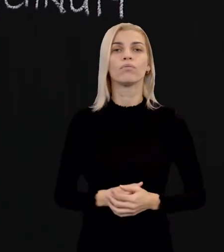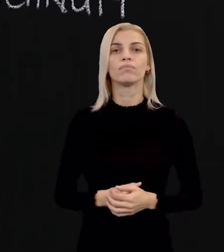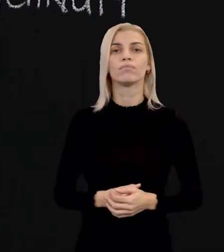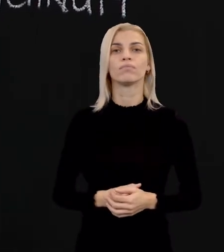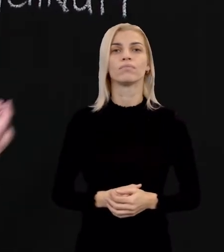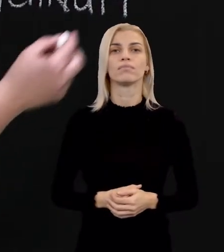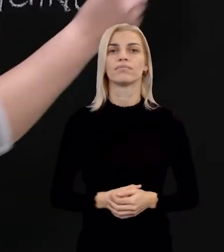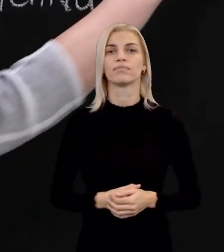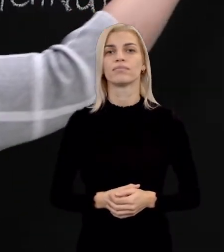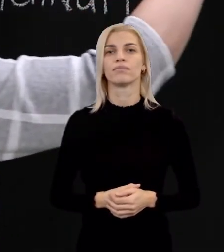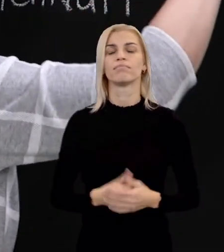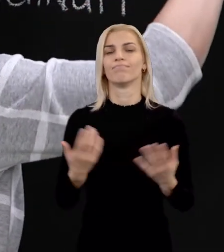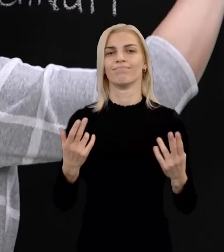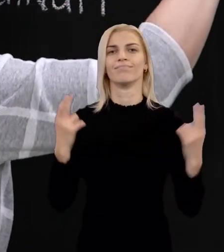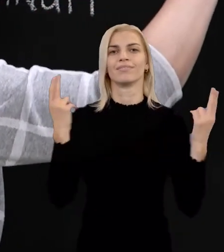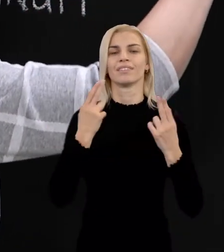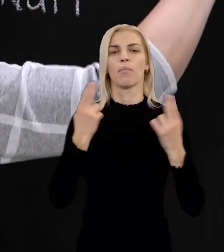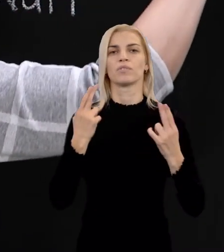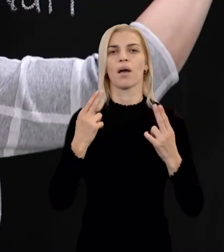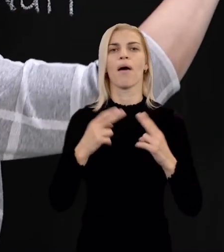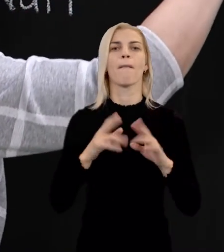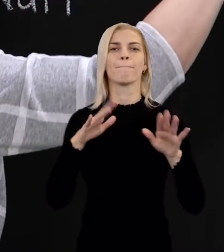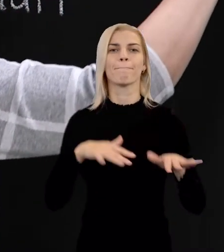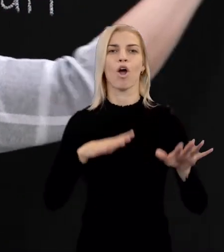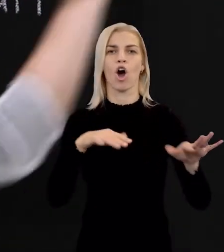to všetko vzniklo? No samozrejme, že bolo to slovo more.